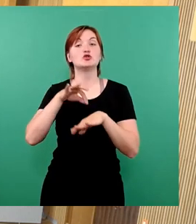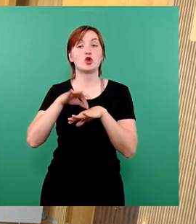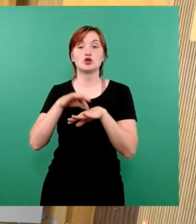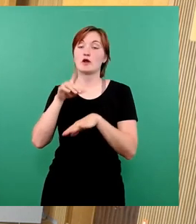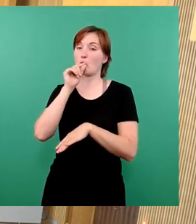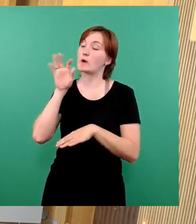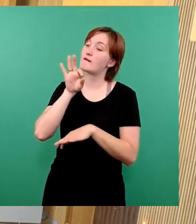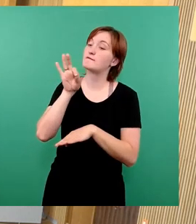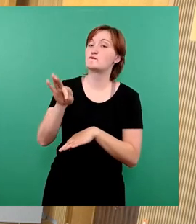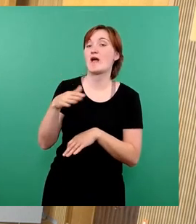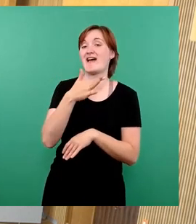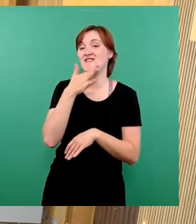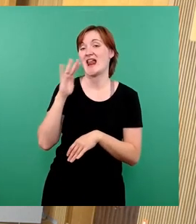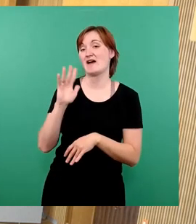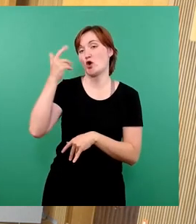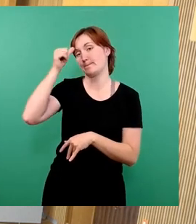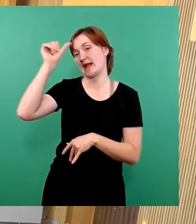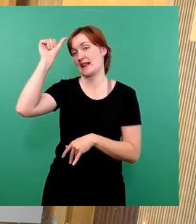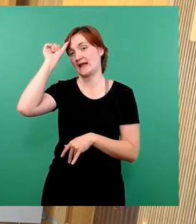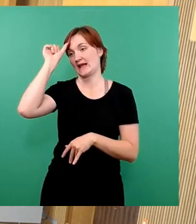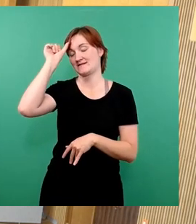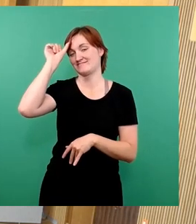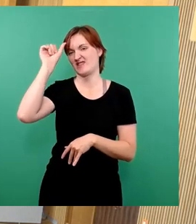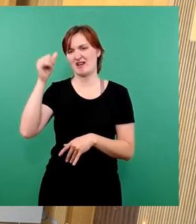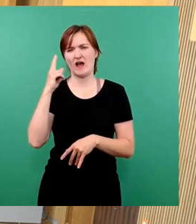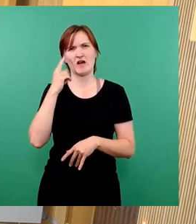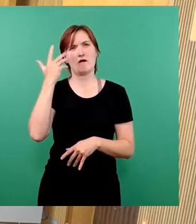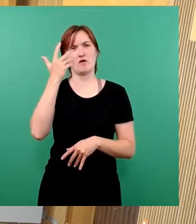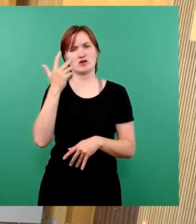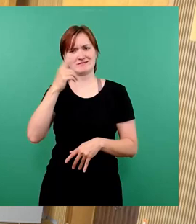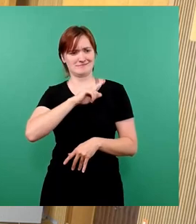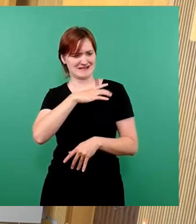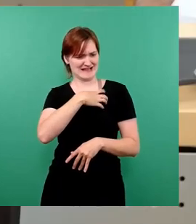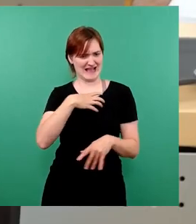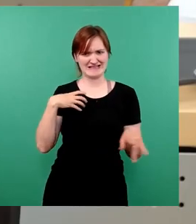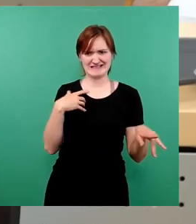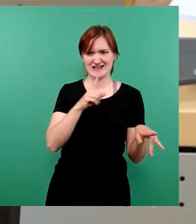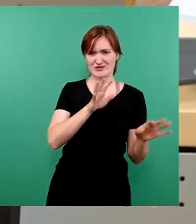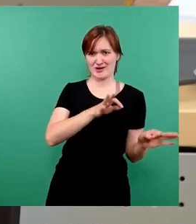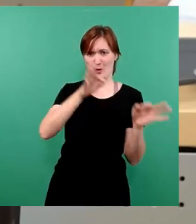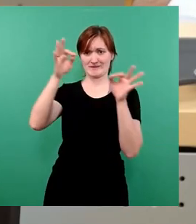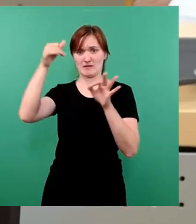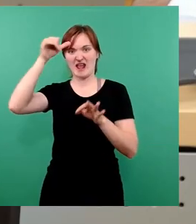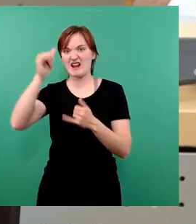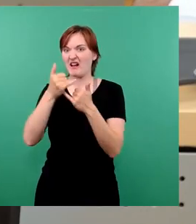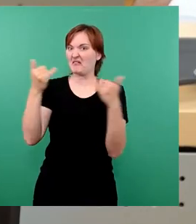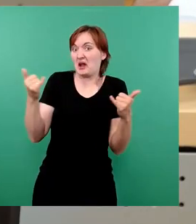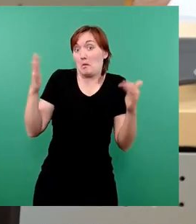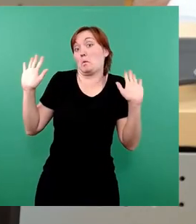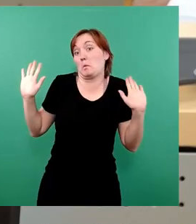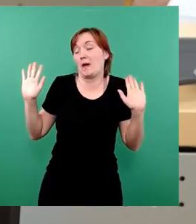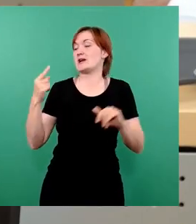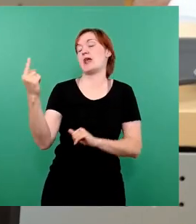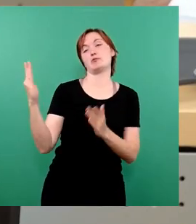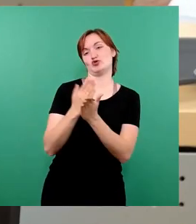viel Erfolg in Berlin. Ich kann mir das noch nie vorstellen, wie man, wenn man in Dresden leben kann, nach Berlin ziehen kann. Aber das muss jeder für sich selber